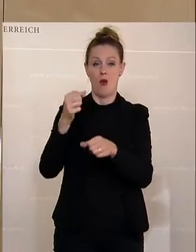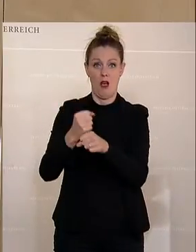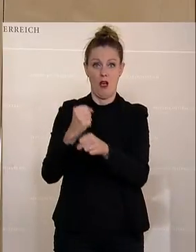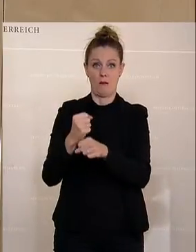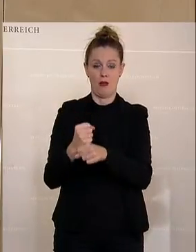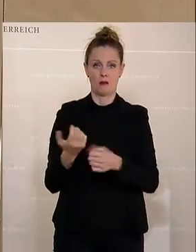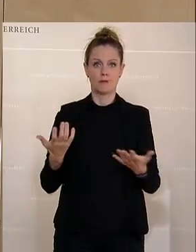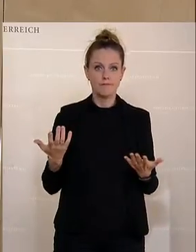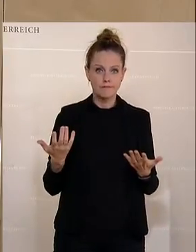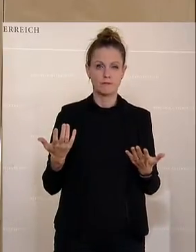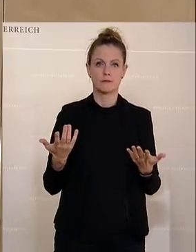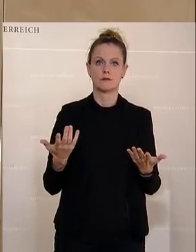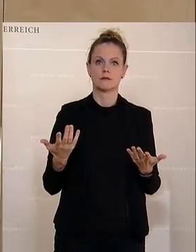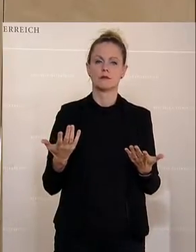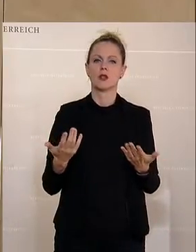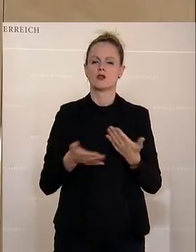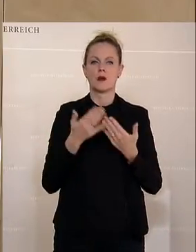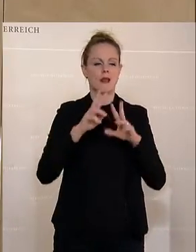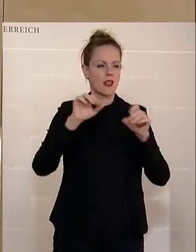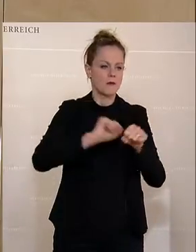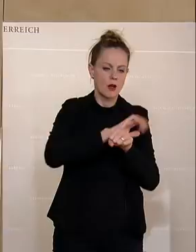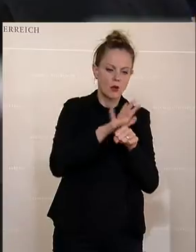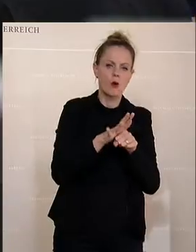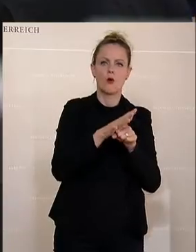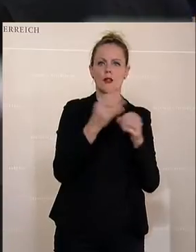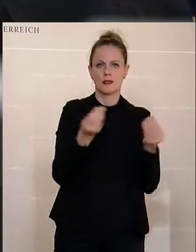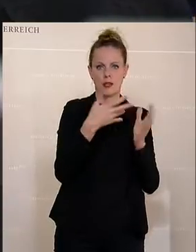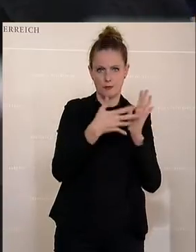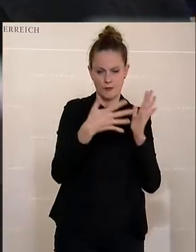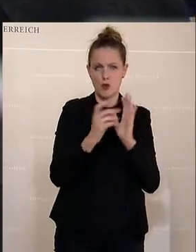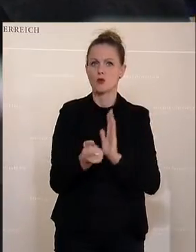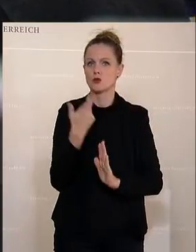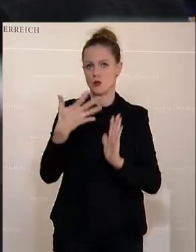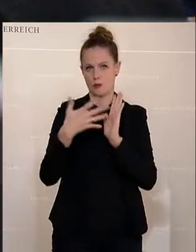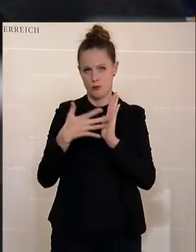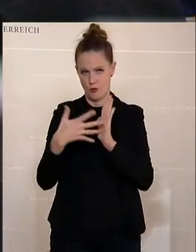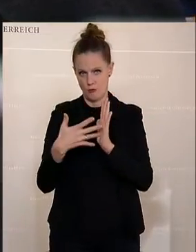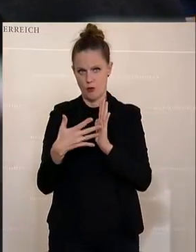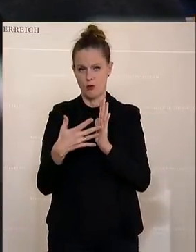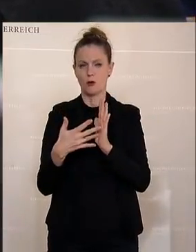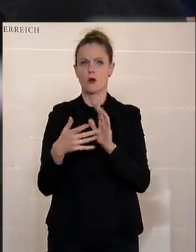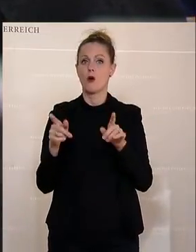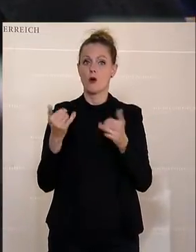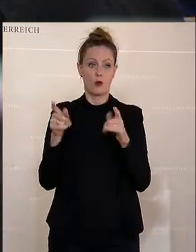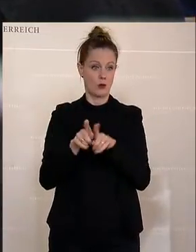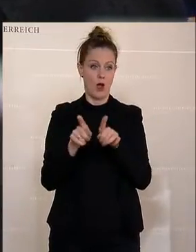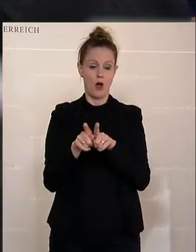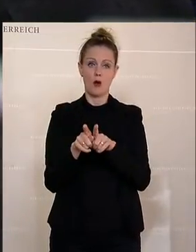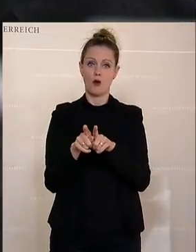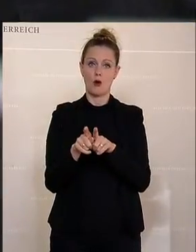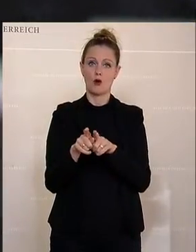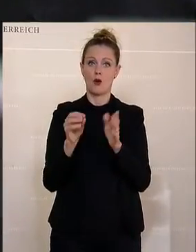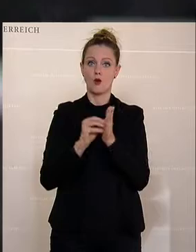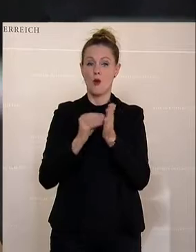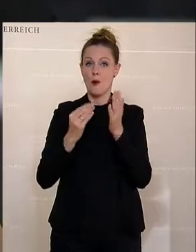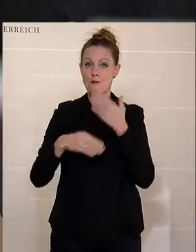viele aktuelle Fragen im Zusammenhang mit Covid, geprüft werden müssen. Laufende Sonderprüfungen. Und angesichts möglicher weiterer